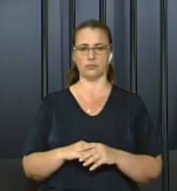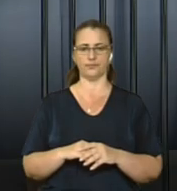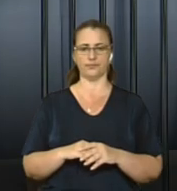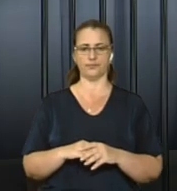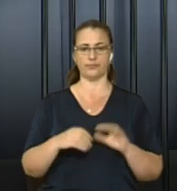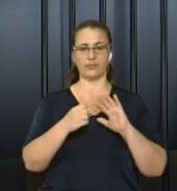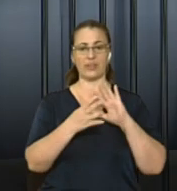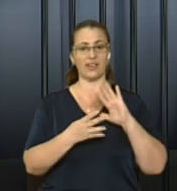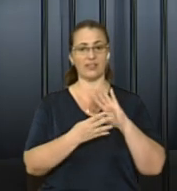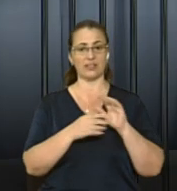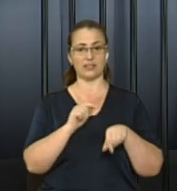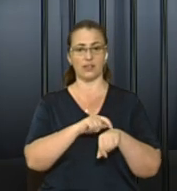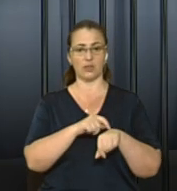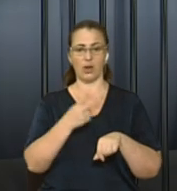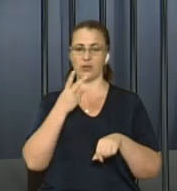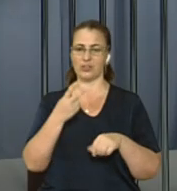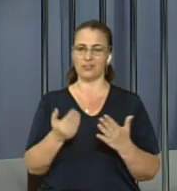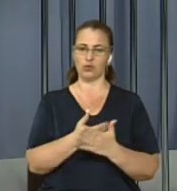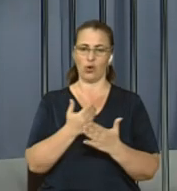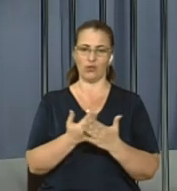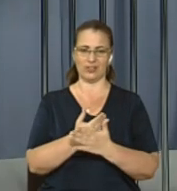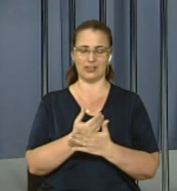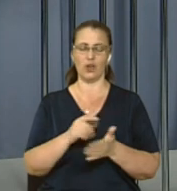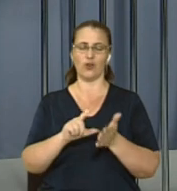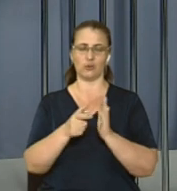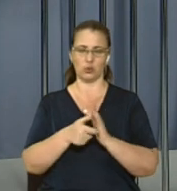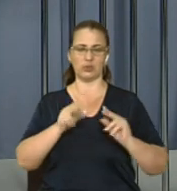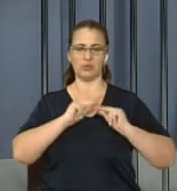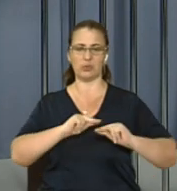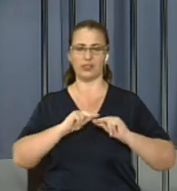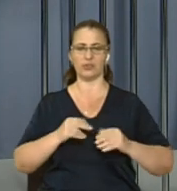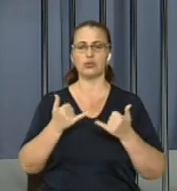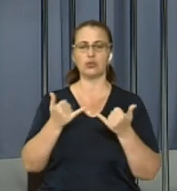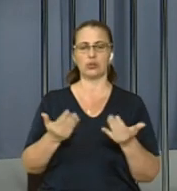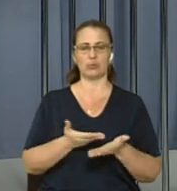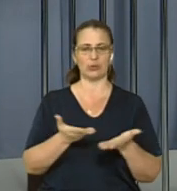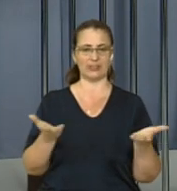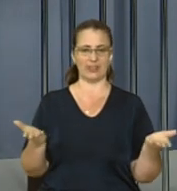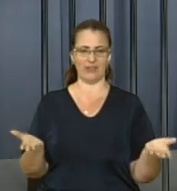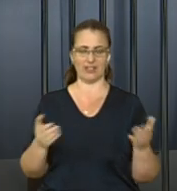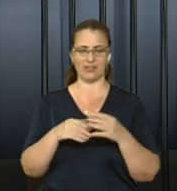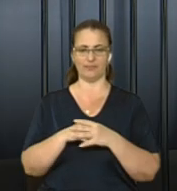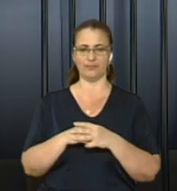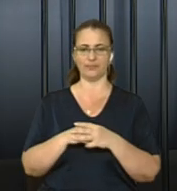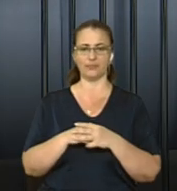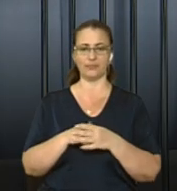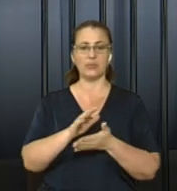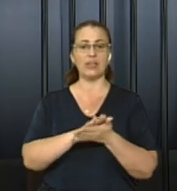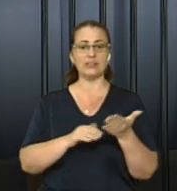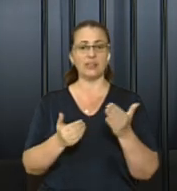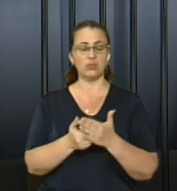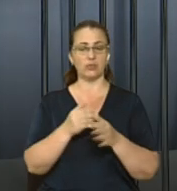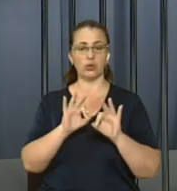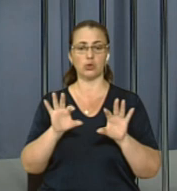Дев'ятнадцята на годиннику. Ви дивитесь новини. У студії для вас працює Марта Енко, суртопереклад Олена Чернышова. Далі у